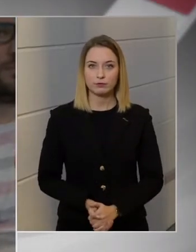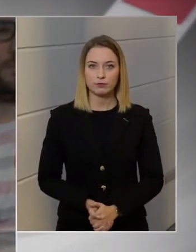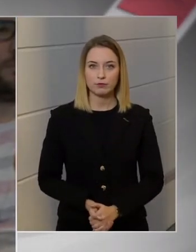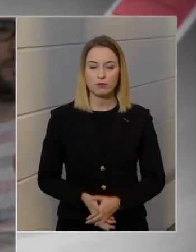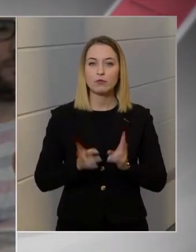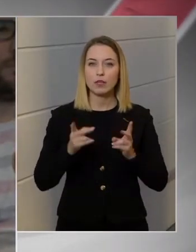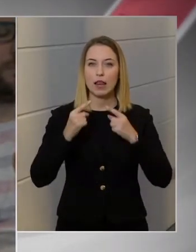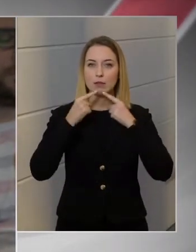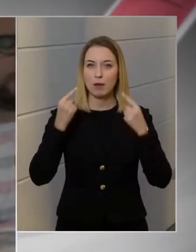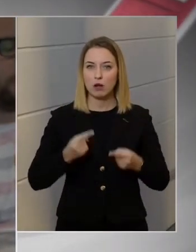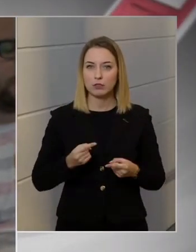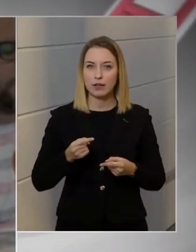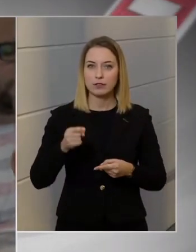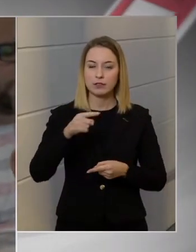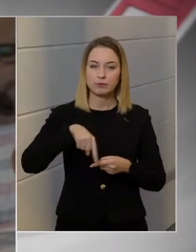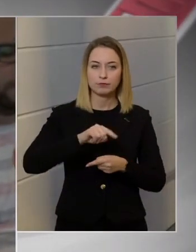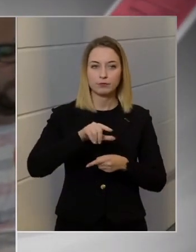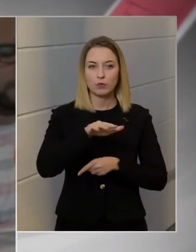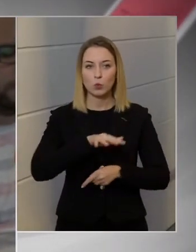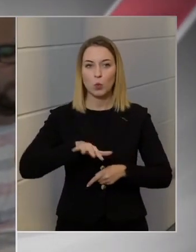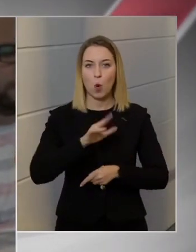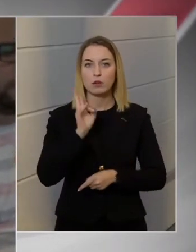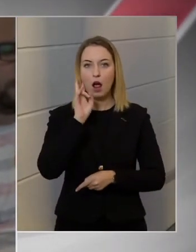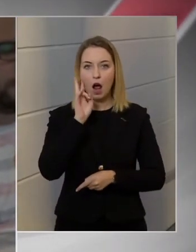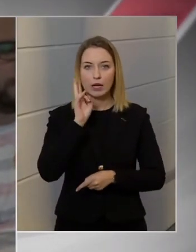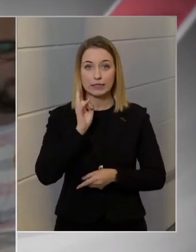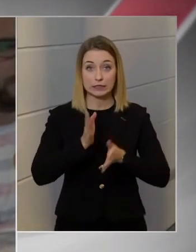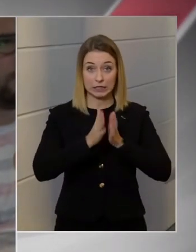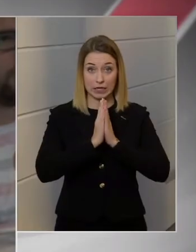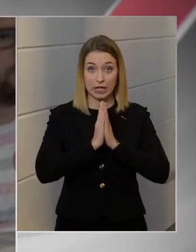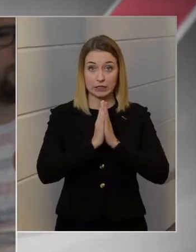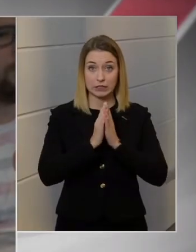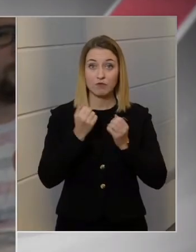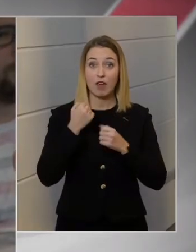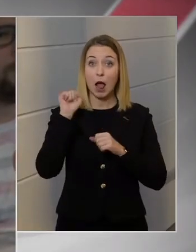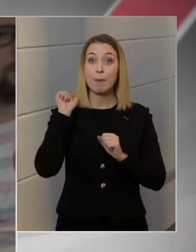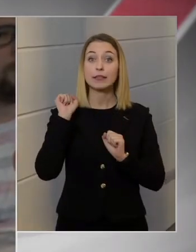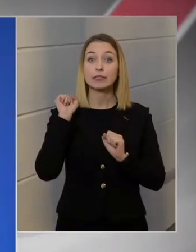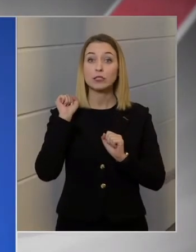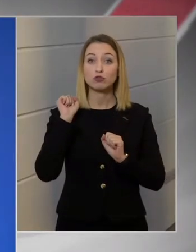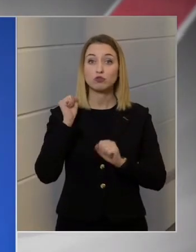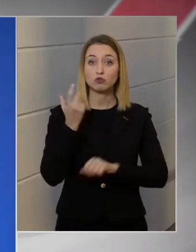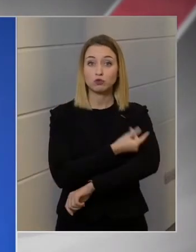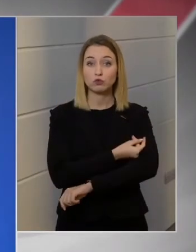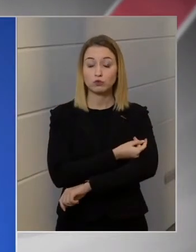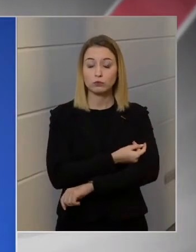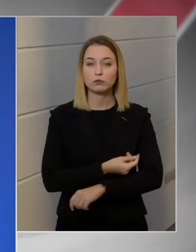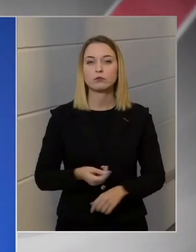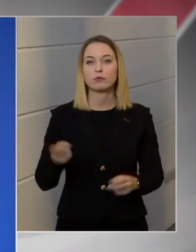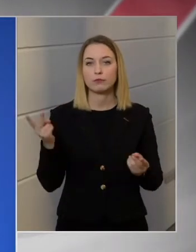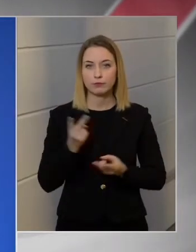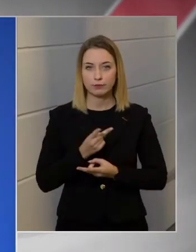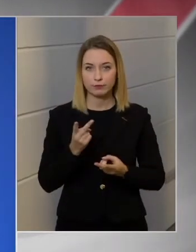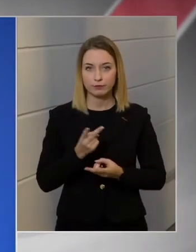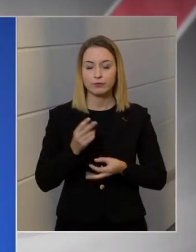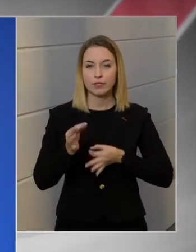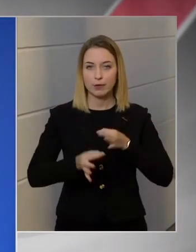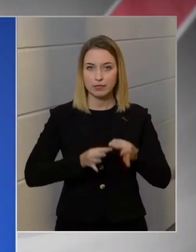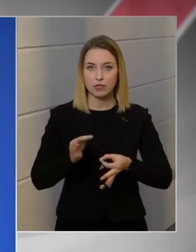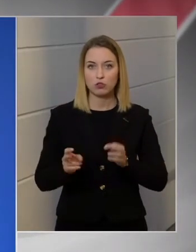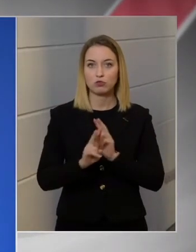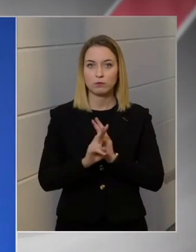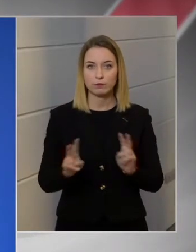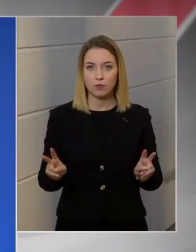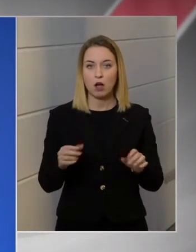Meghatározhatók-e azoknak a köre, akik kérhetik a felmentésüket az oltás alól? Természetesen van egy bevett